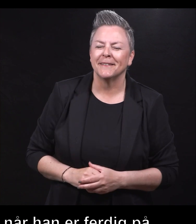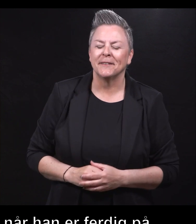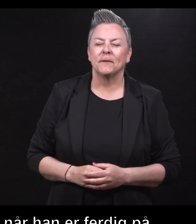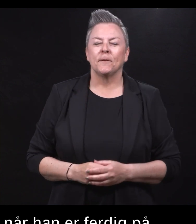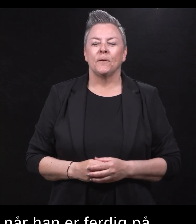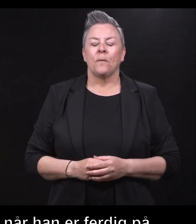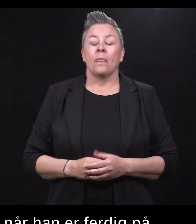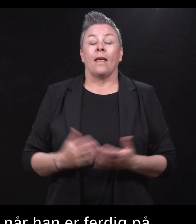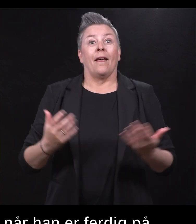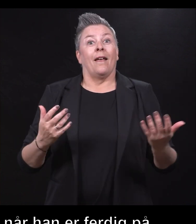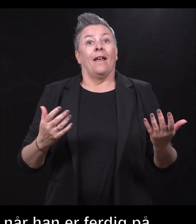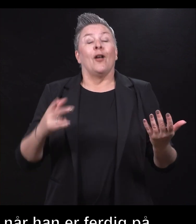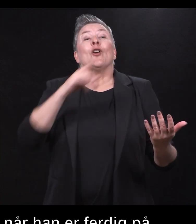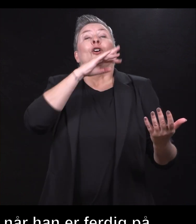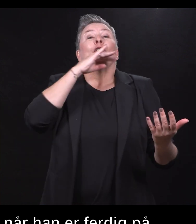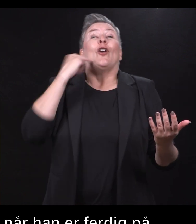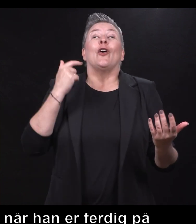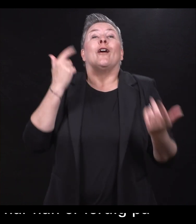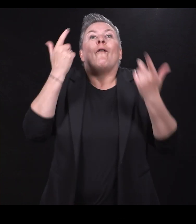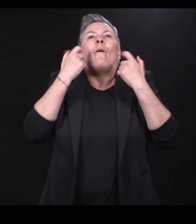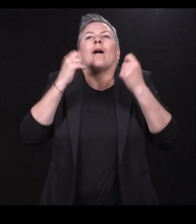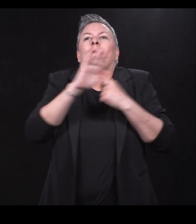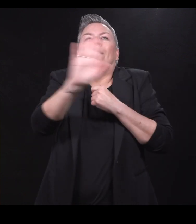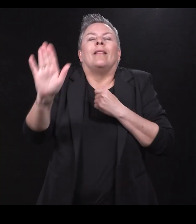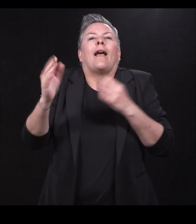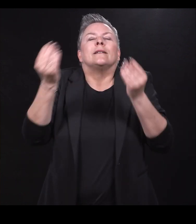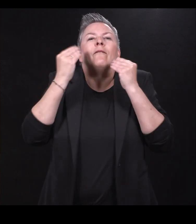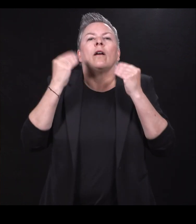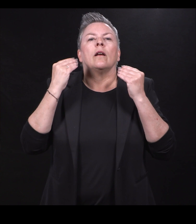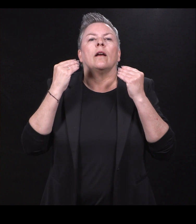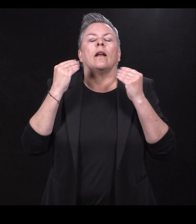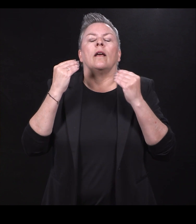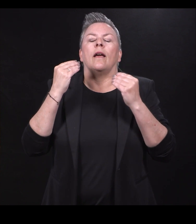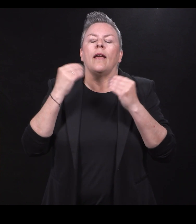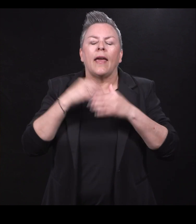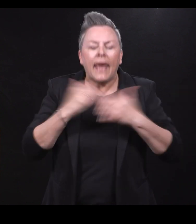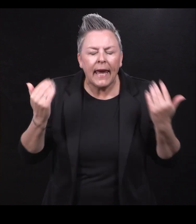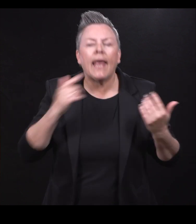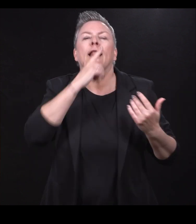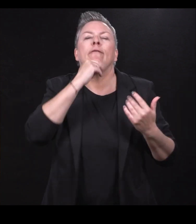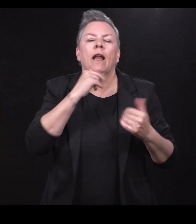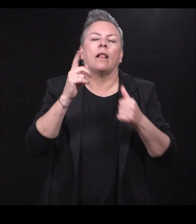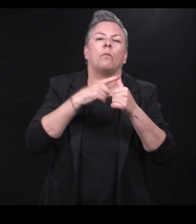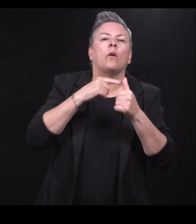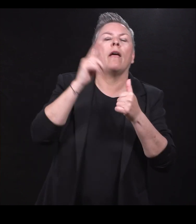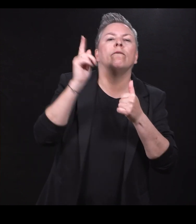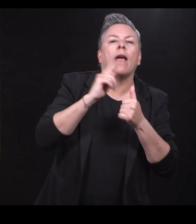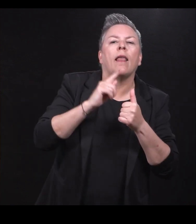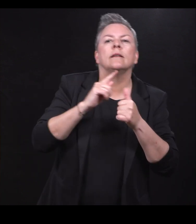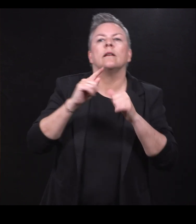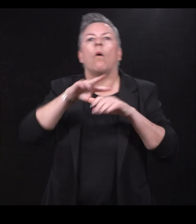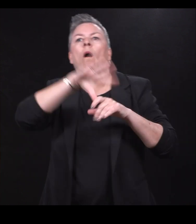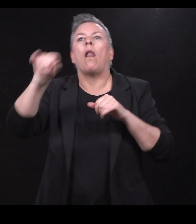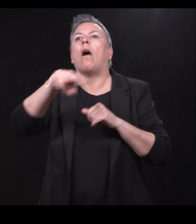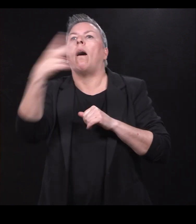Utrolig gøy å høre på erfaringene. Det er ingen tvil om at både Felix og alle andre